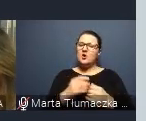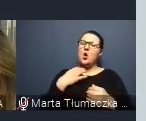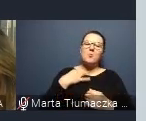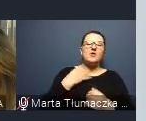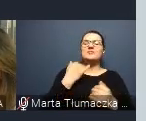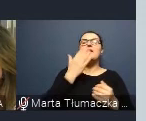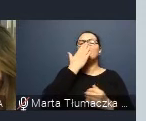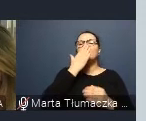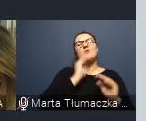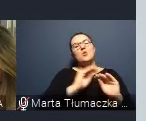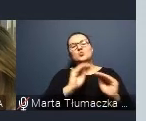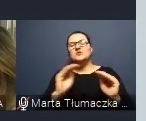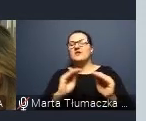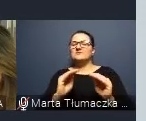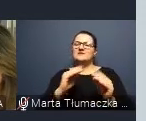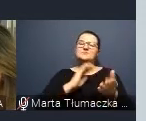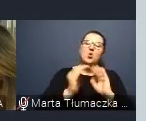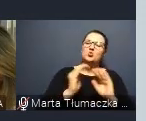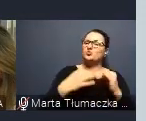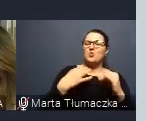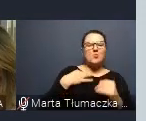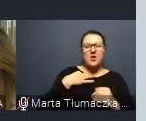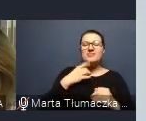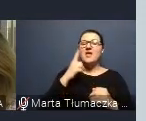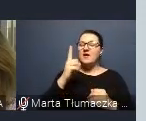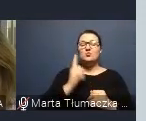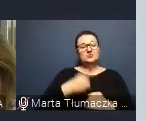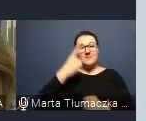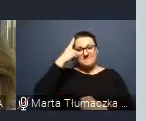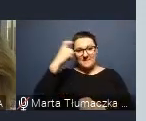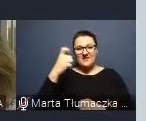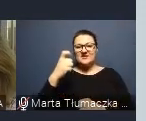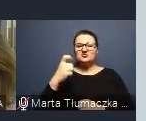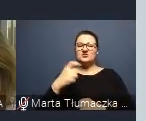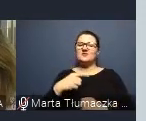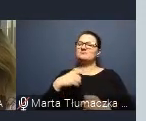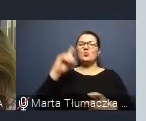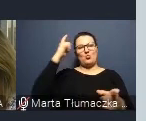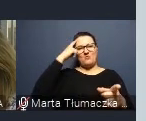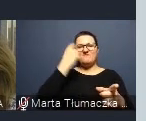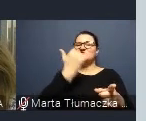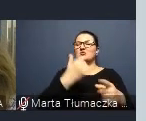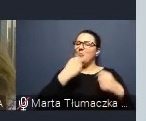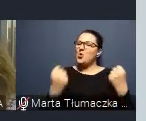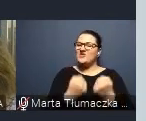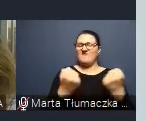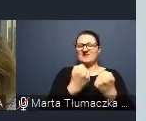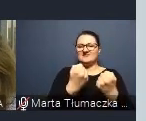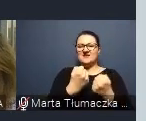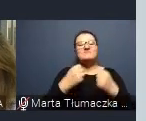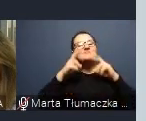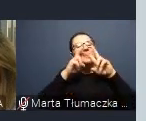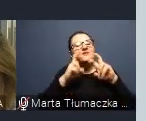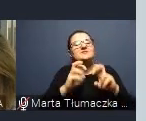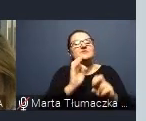i rozpoczniemy, żeby pamiętać o tym, że ma się to opierać na motywacji dziecka, na jego analizie, jego możliwości,